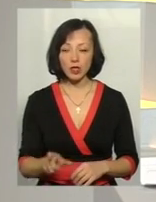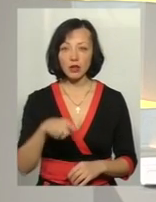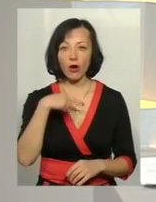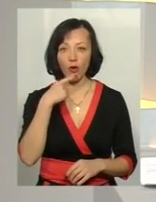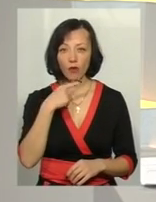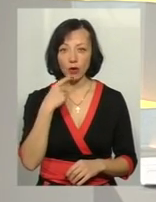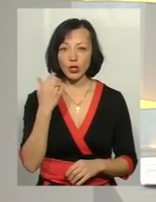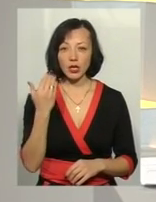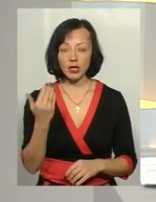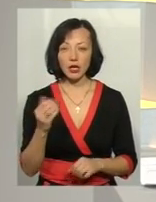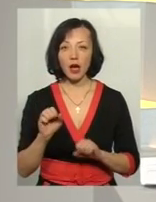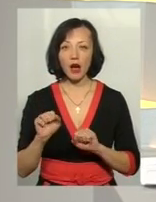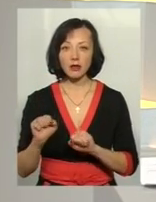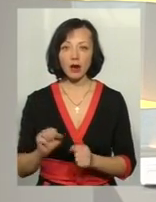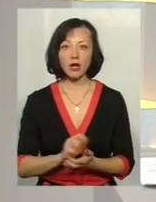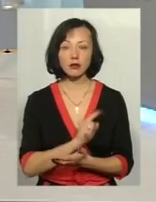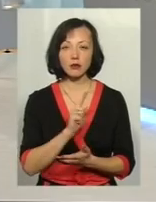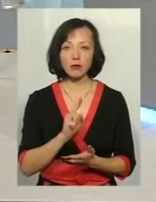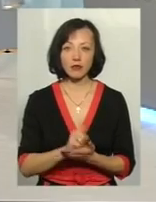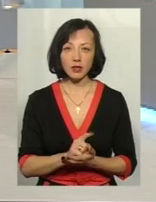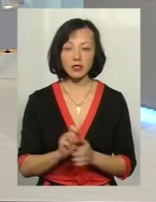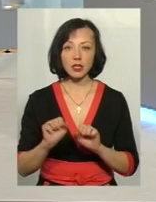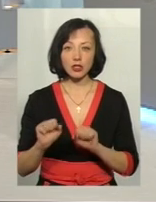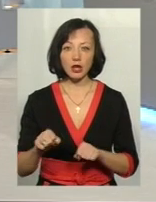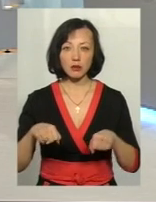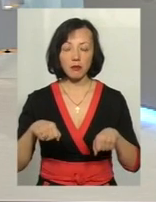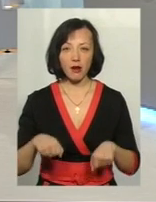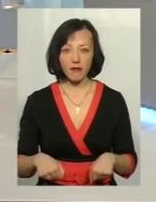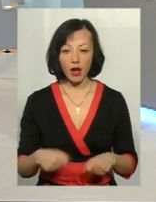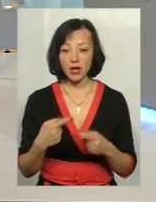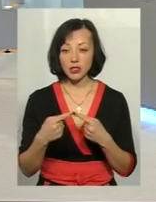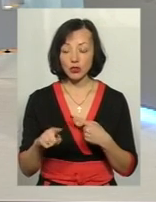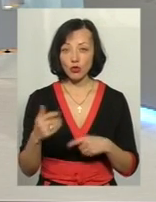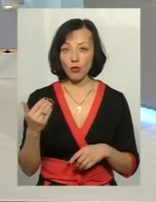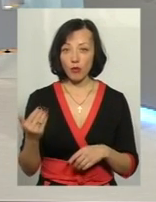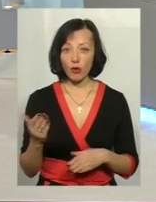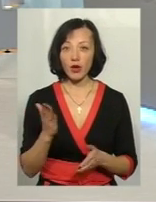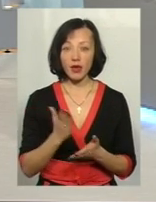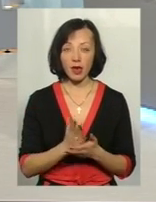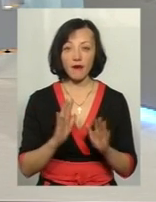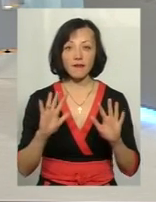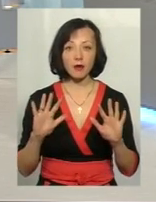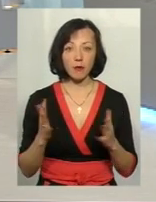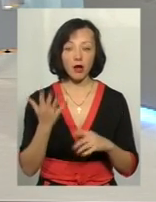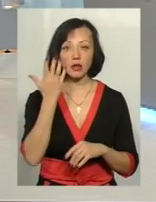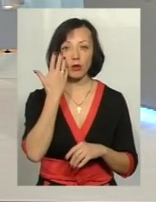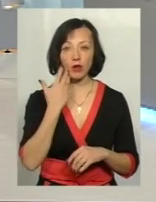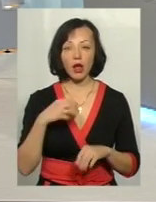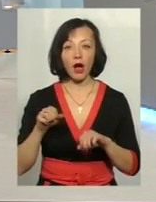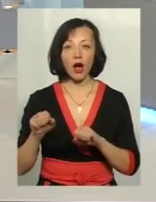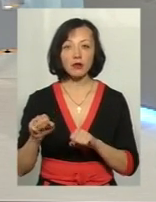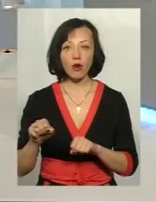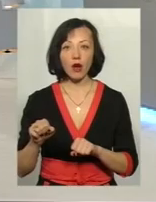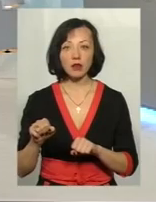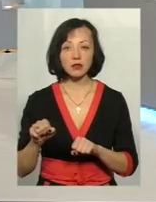що її адвокат погано захищав її права. З іншого боку, не виключено, що є випадки, коли адвокати,